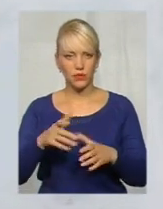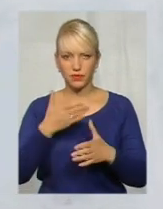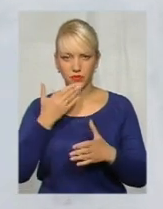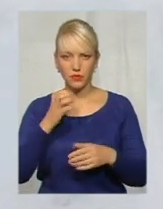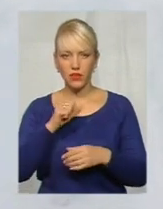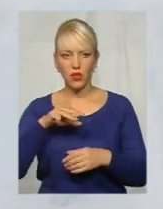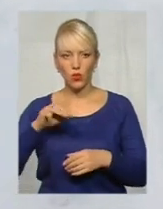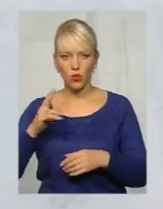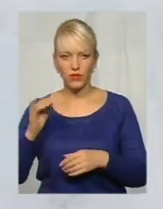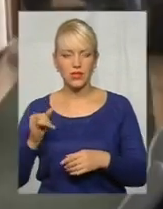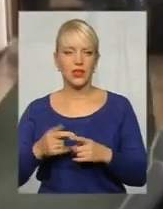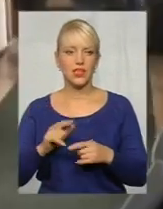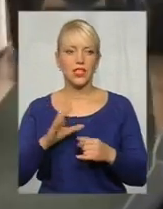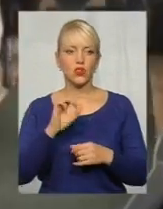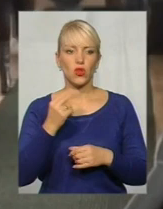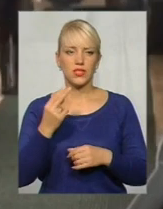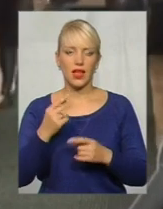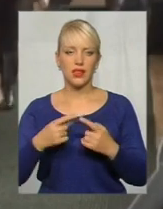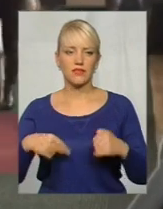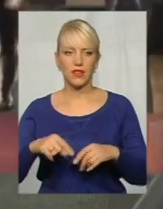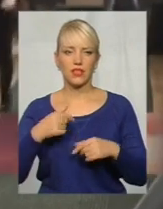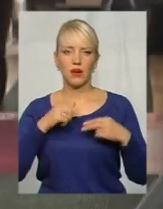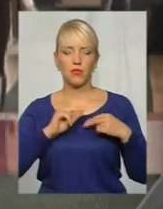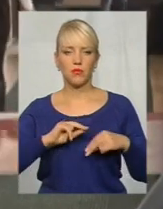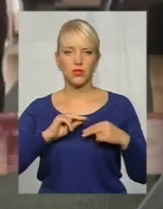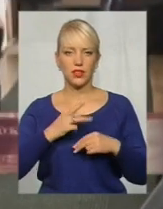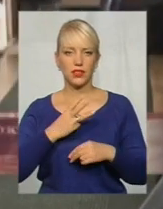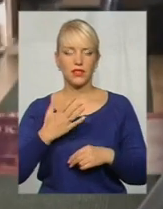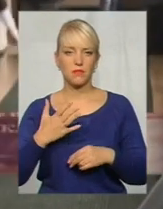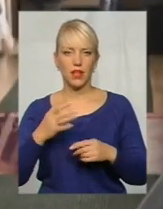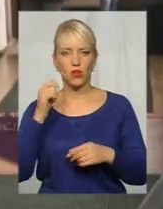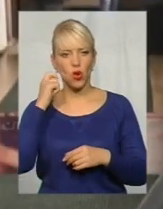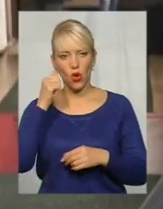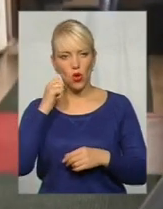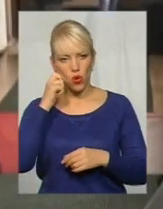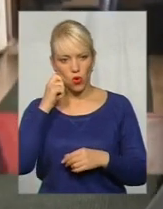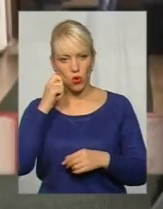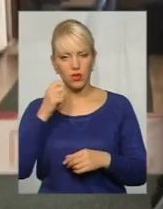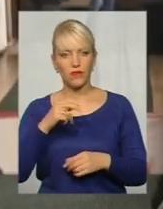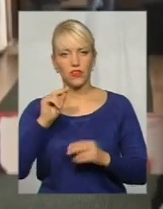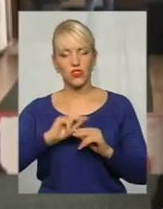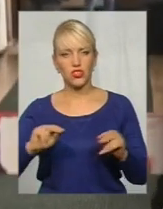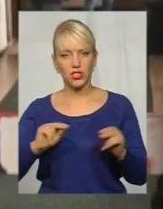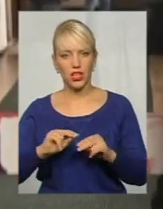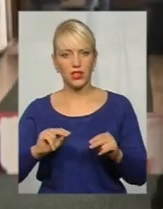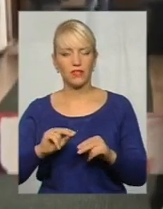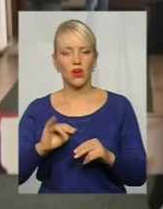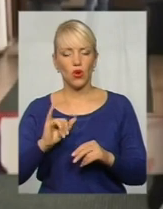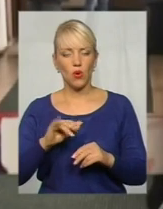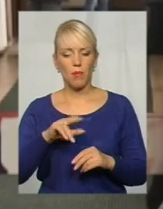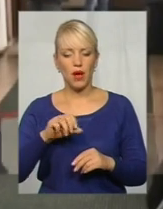працівників соціальної сфери. Попрацювала 35 років вчителькою в Пашутинській школі